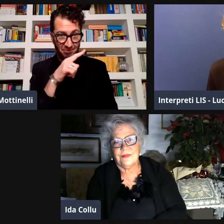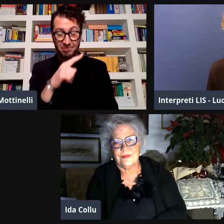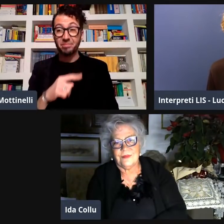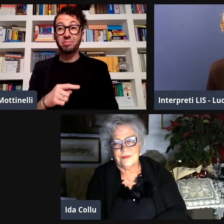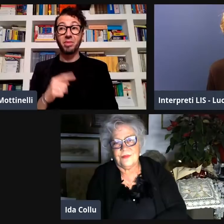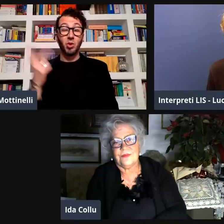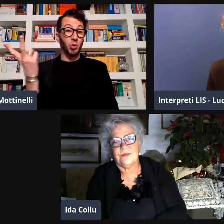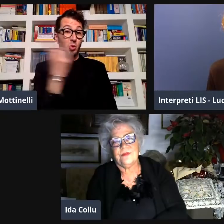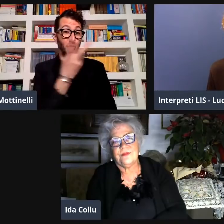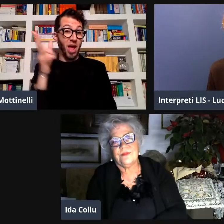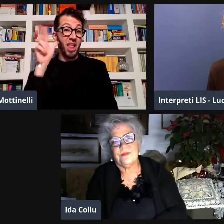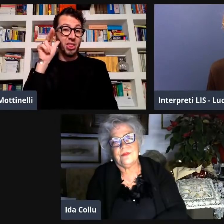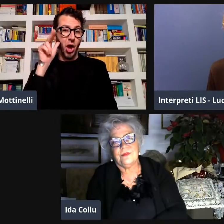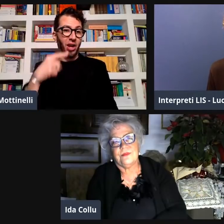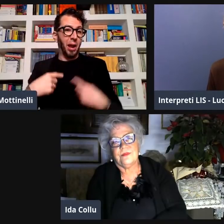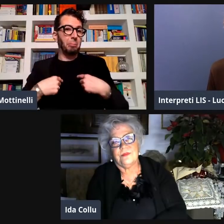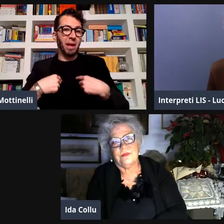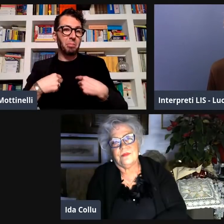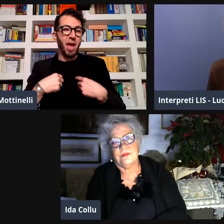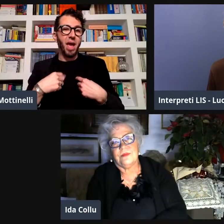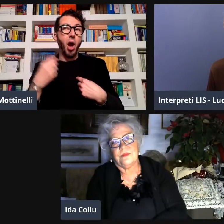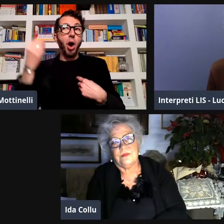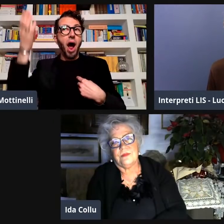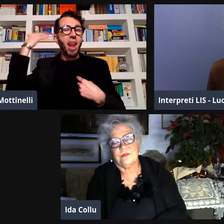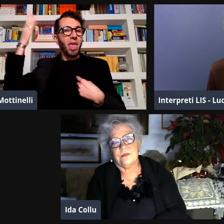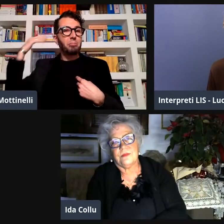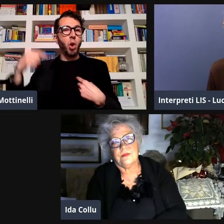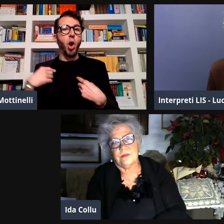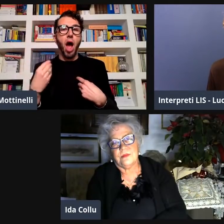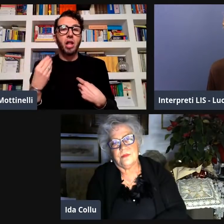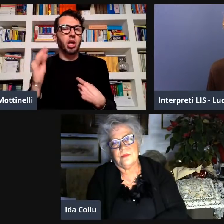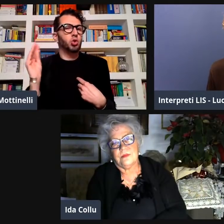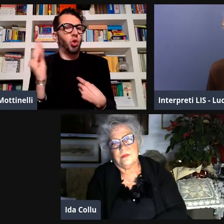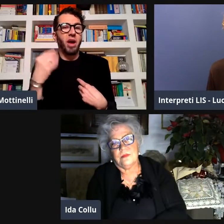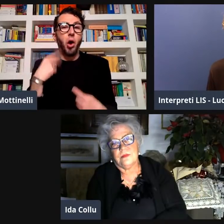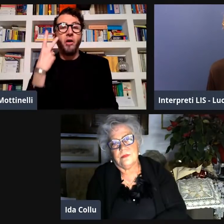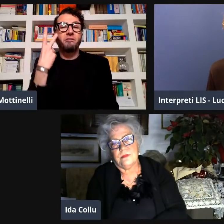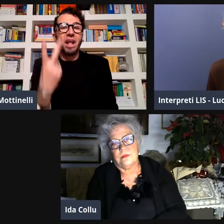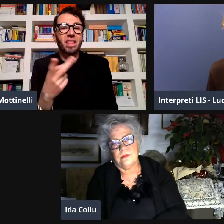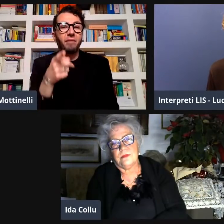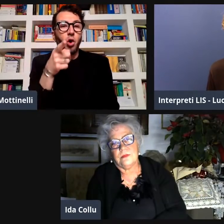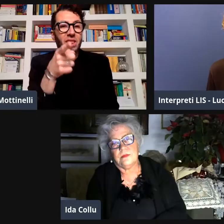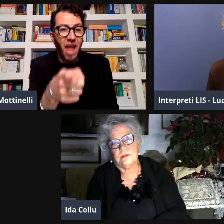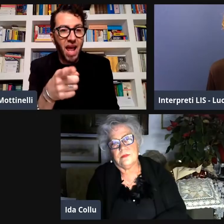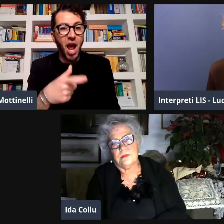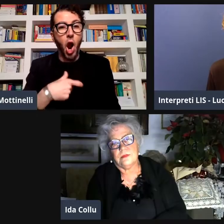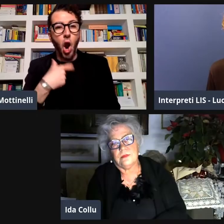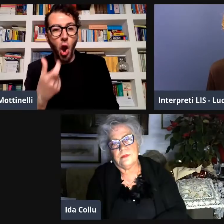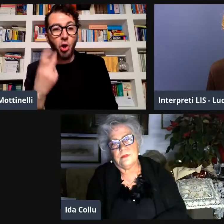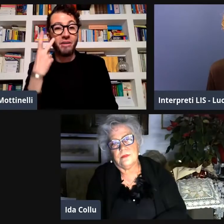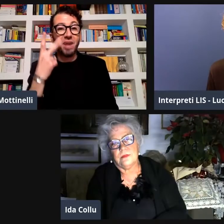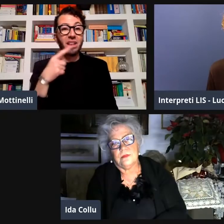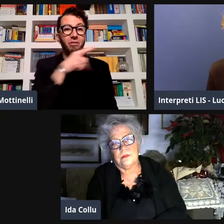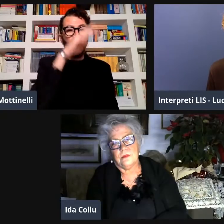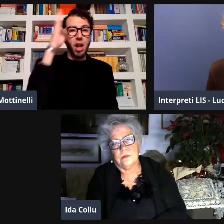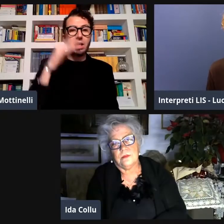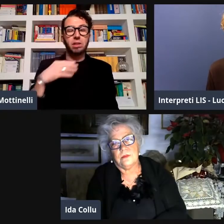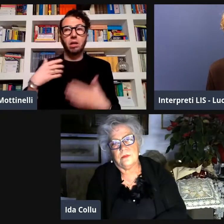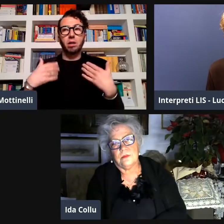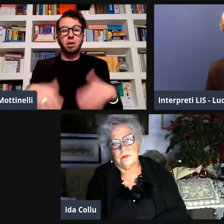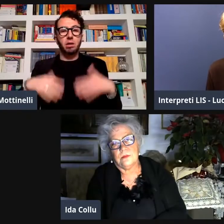che ha 81 anni e voi siete due donne per me all'epoca quando ero giovanissimo vedevo te